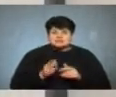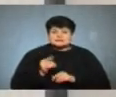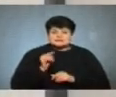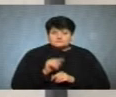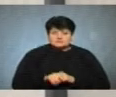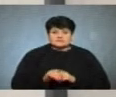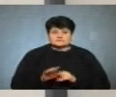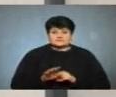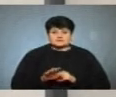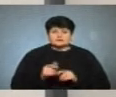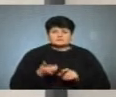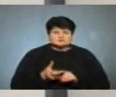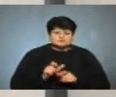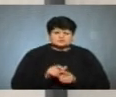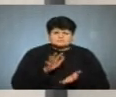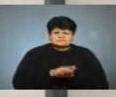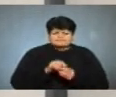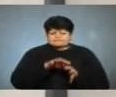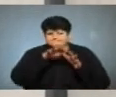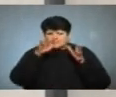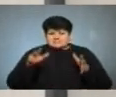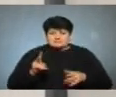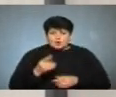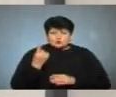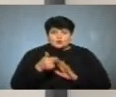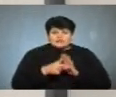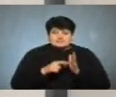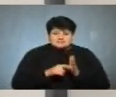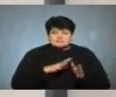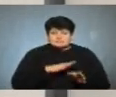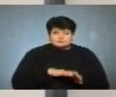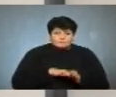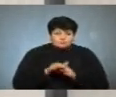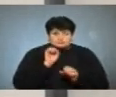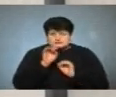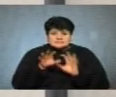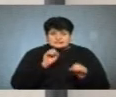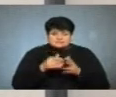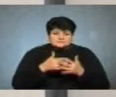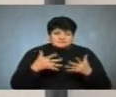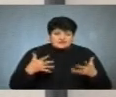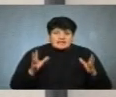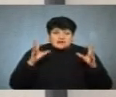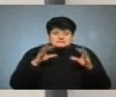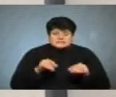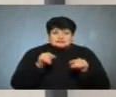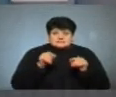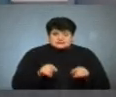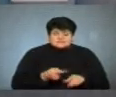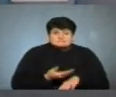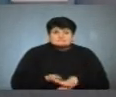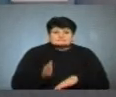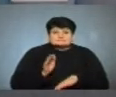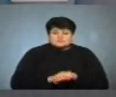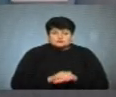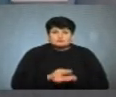надзвичайно захарашеній квартирі. Квартира однокімнатна, проте вона була вщент забита речами. Гасити такі пожежі є складно, тому що